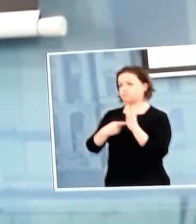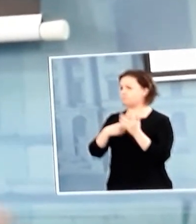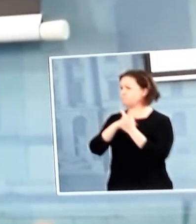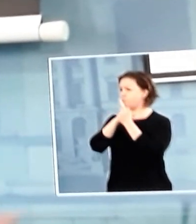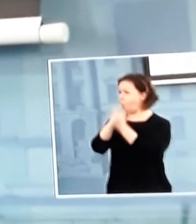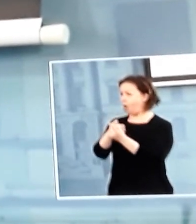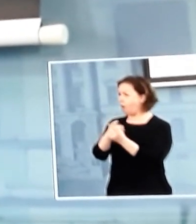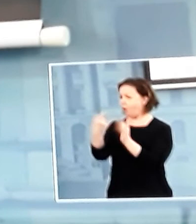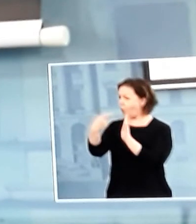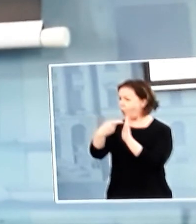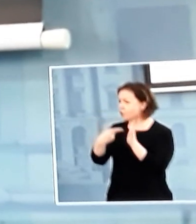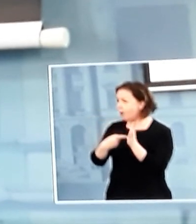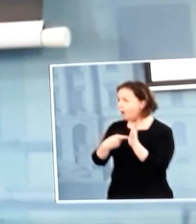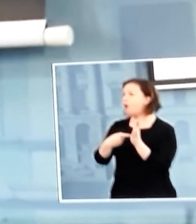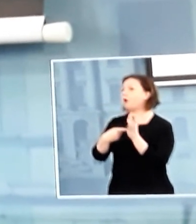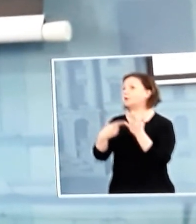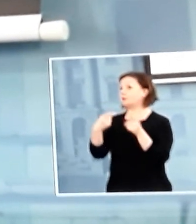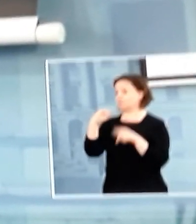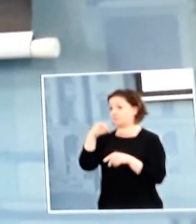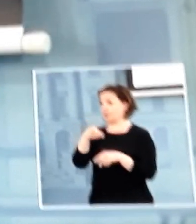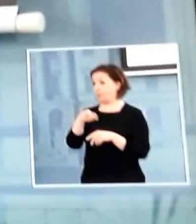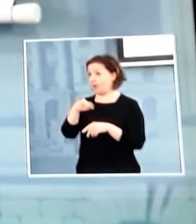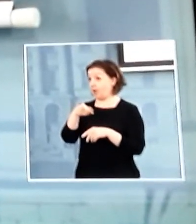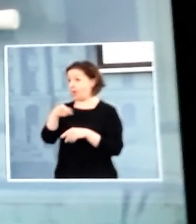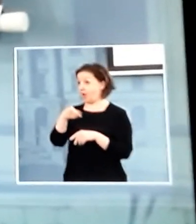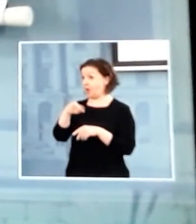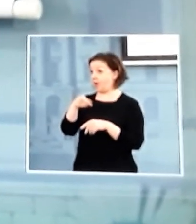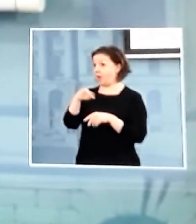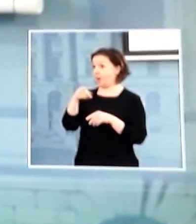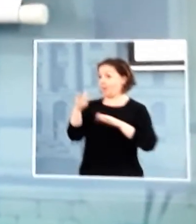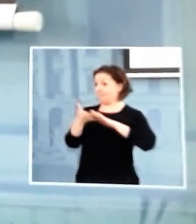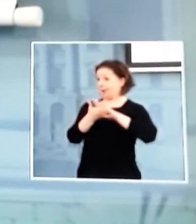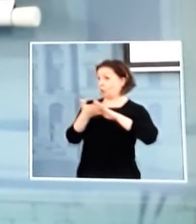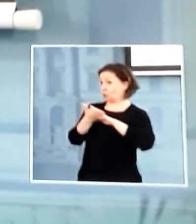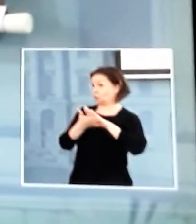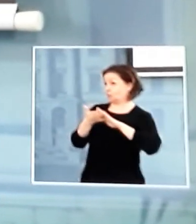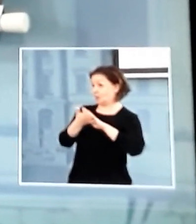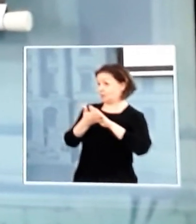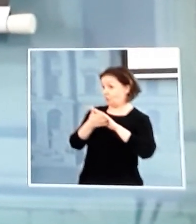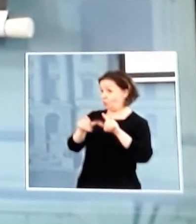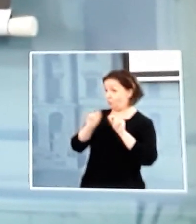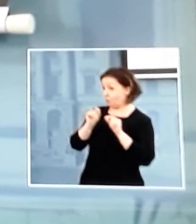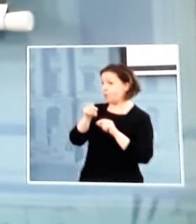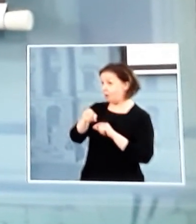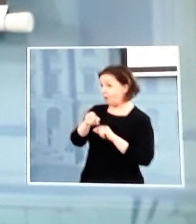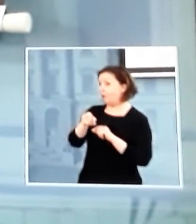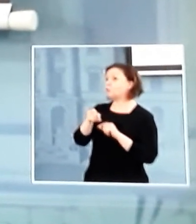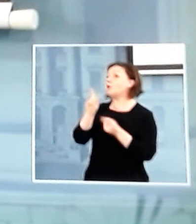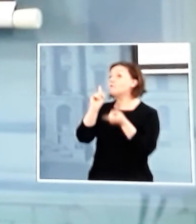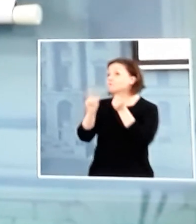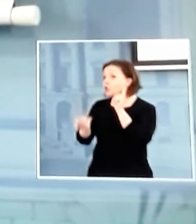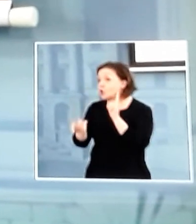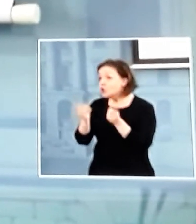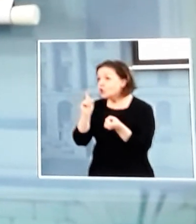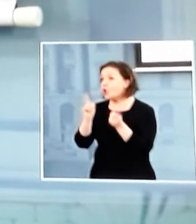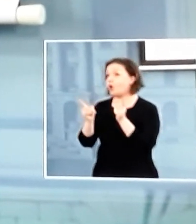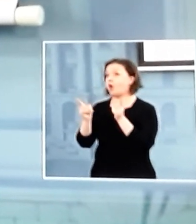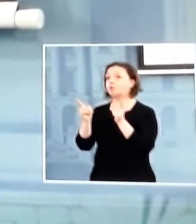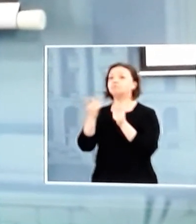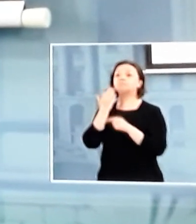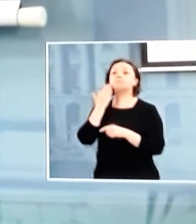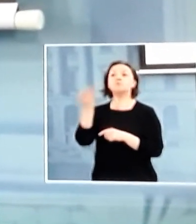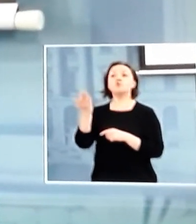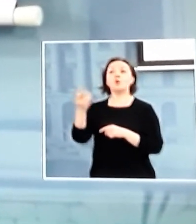joilla näihin tähän perusteeseen nojataan, mutta on mahdollista, että me joudumme